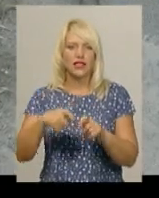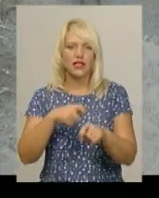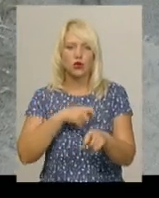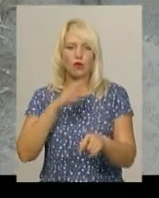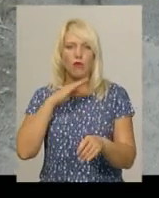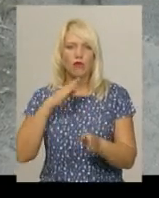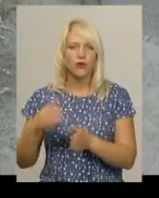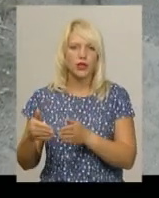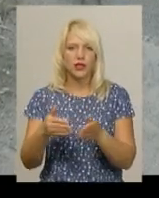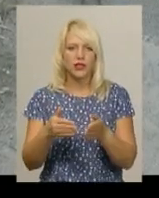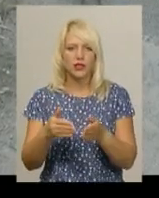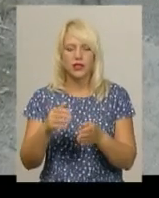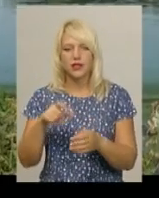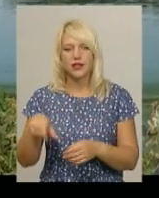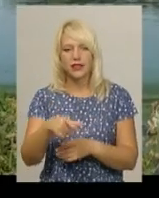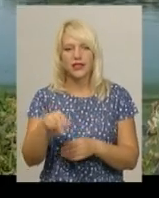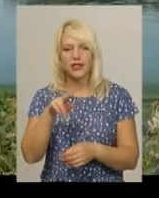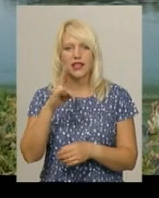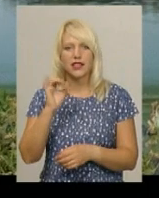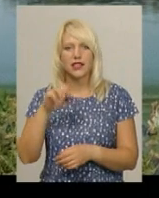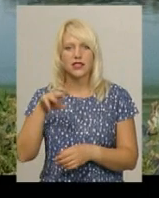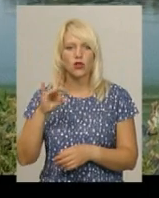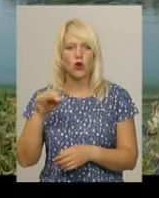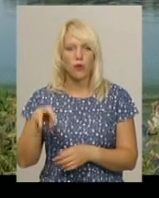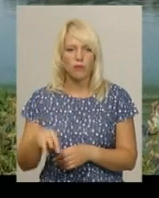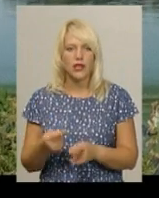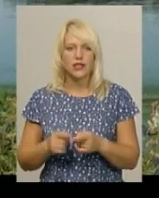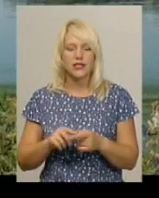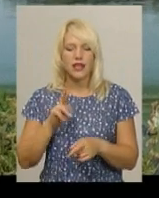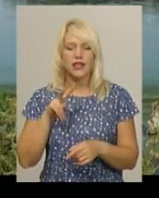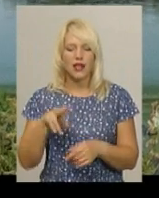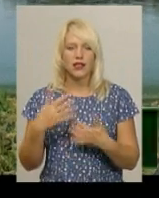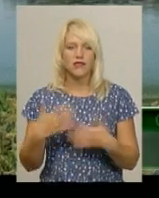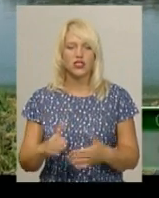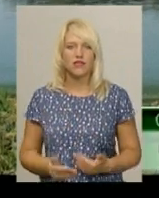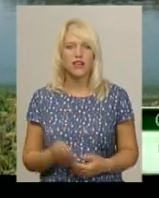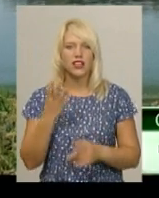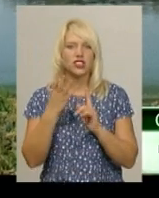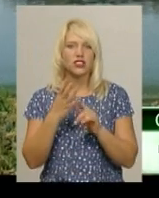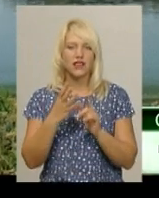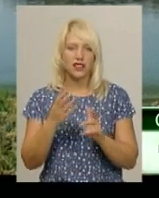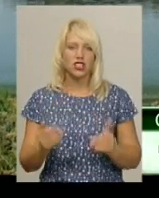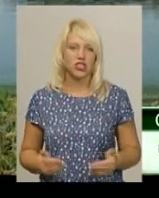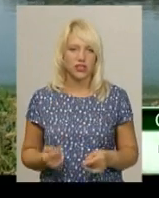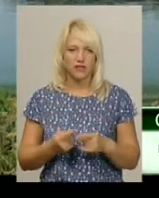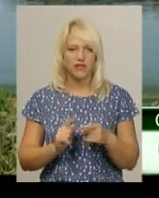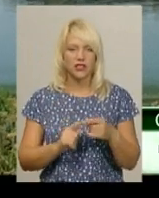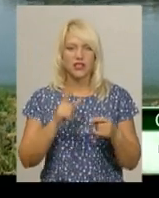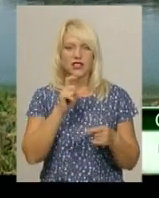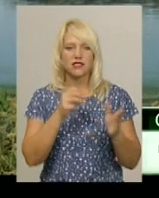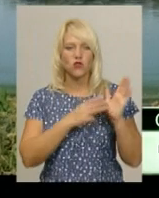розповів керівник експедиції Олександр Босенко. Цей Ял живе четверте життя. Він з 84